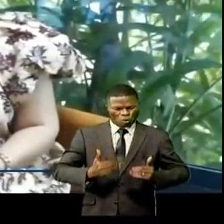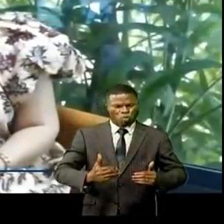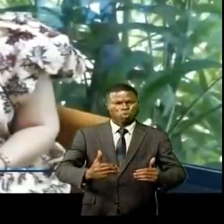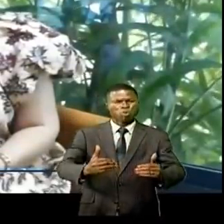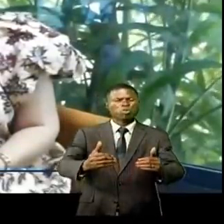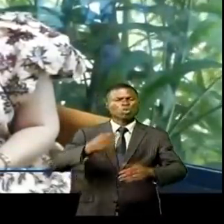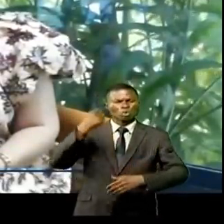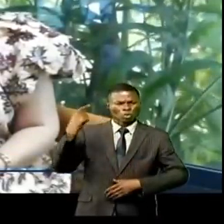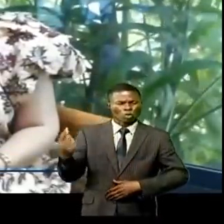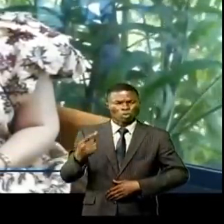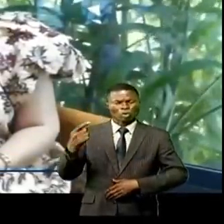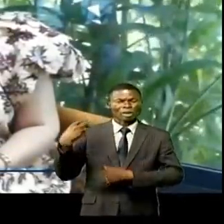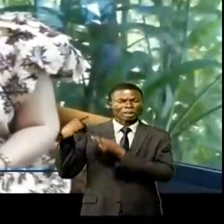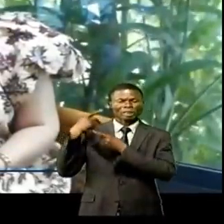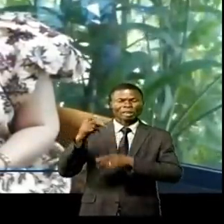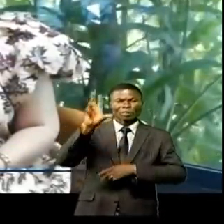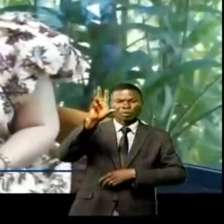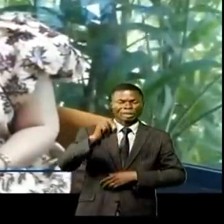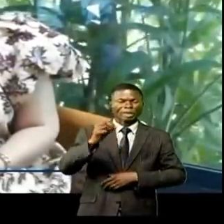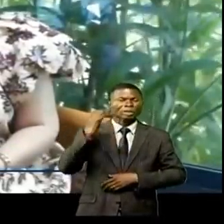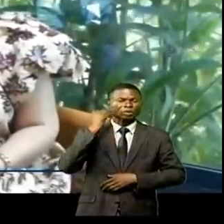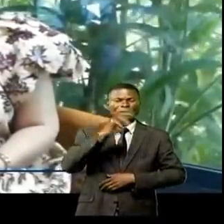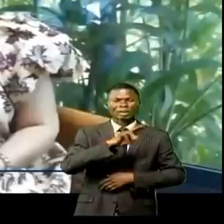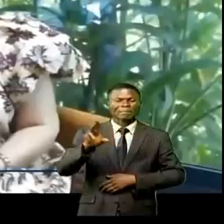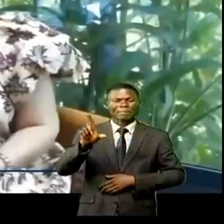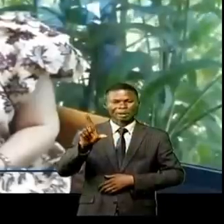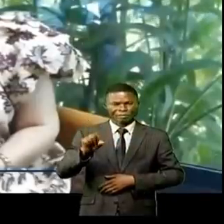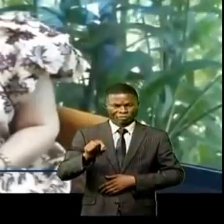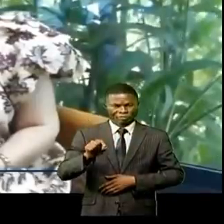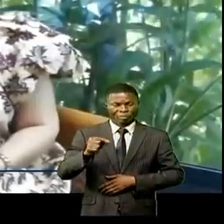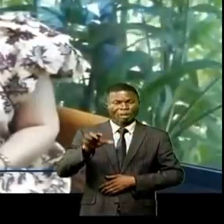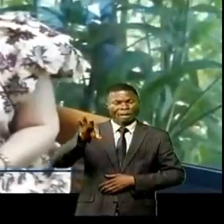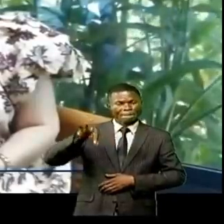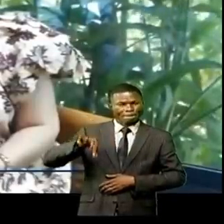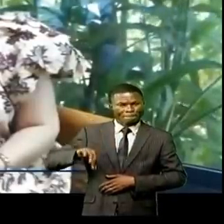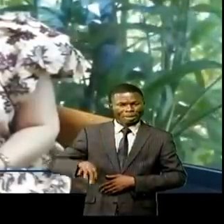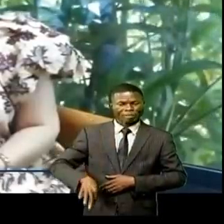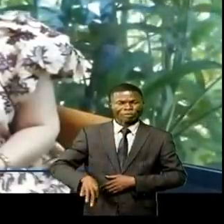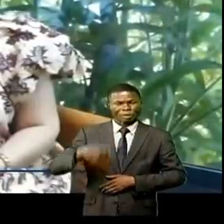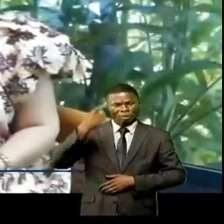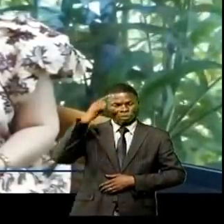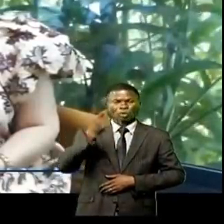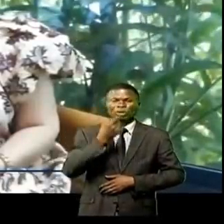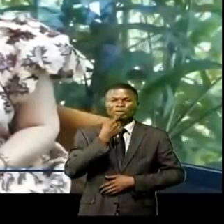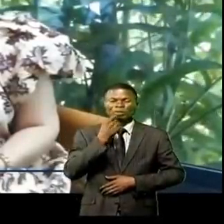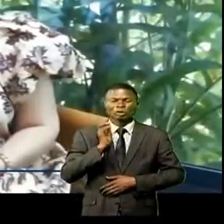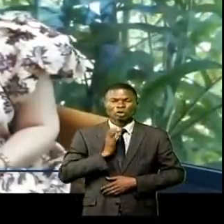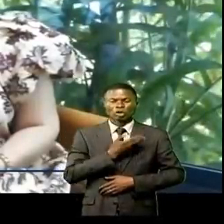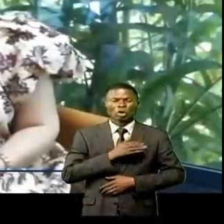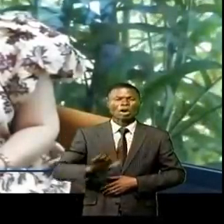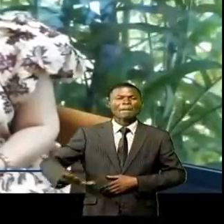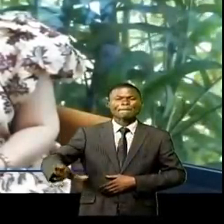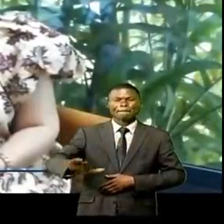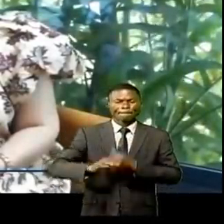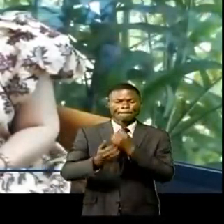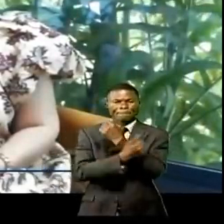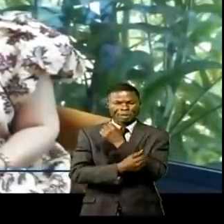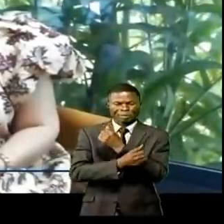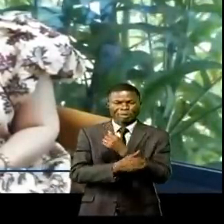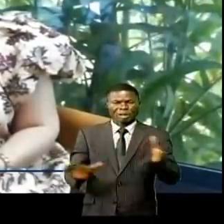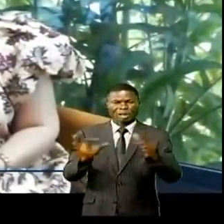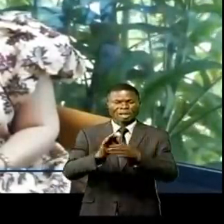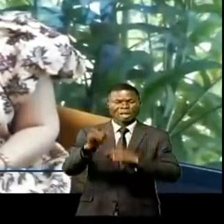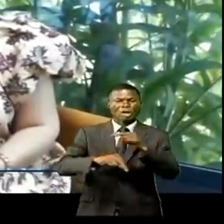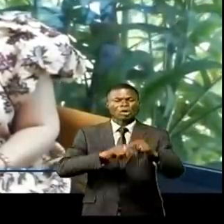depuis le 30 juin 2020. Au bénéfice de l'histoire de notre pays et de la cohésion